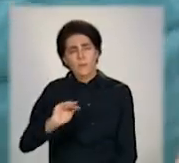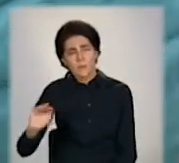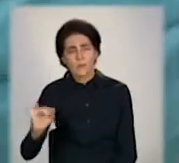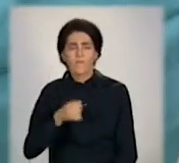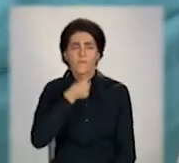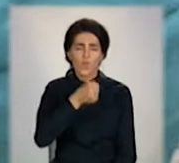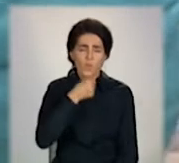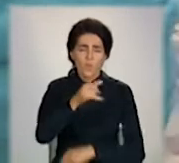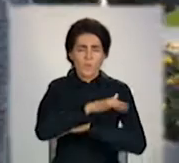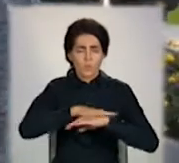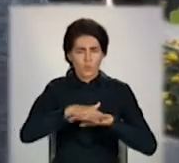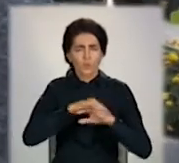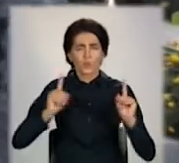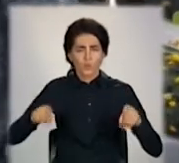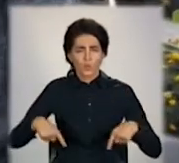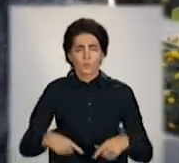дорослого населення.